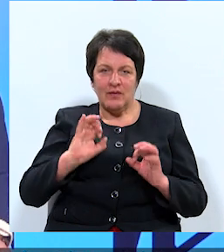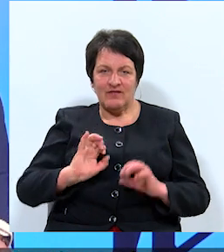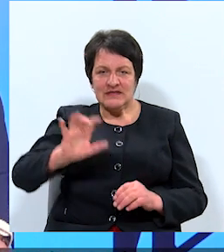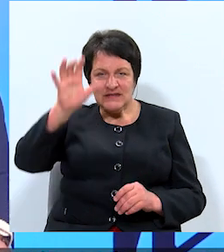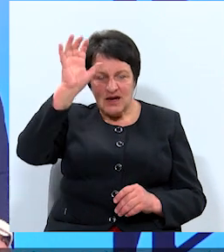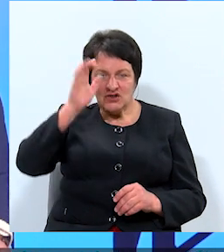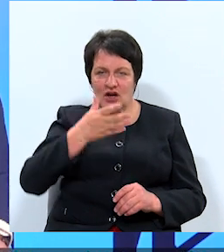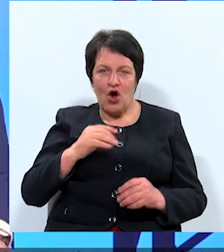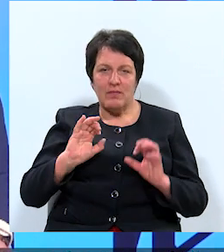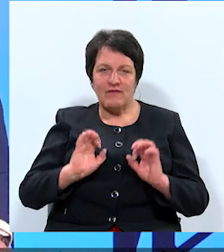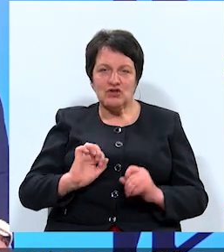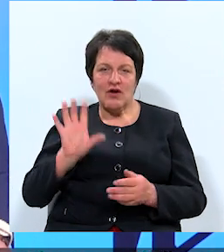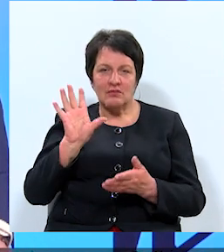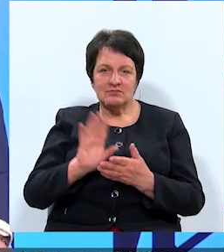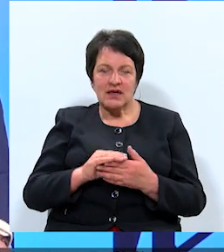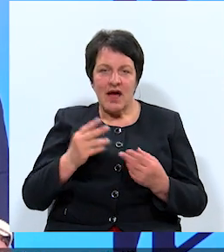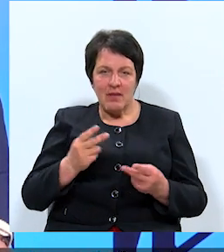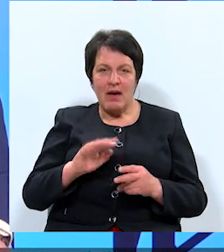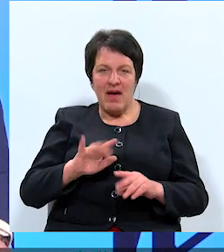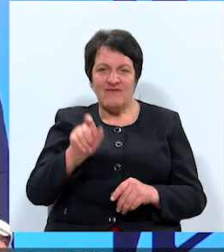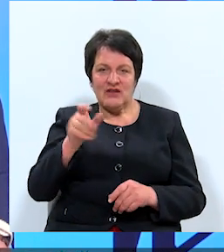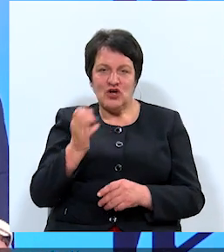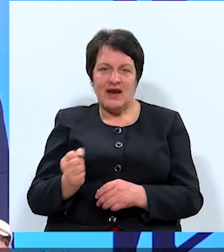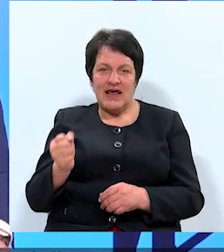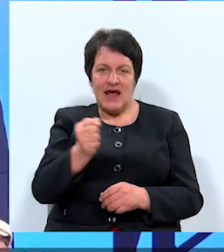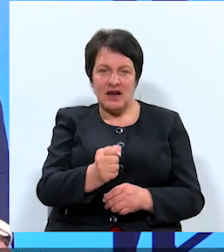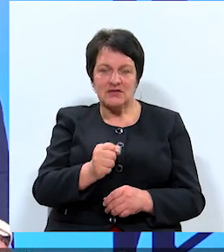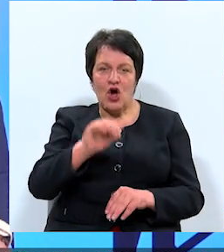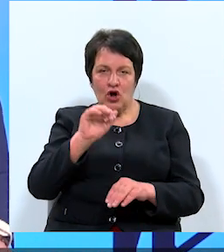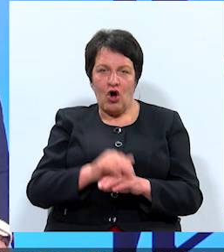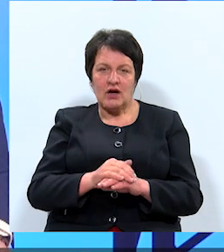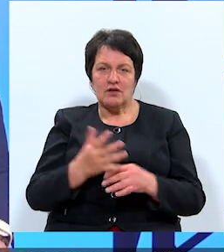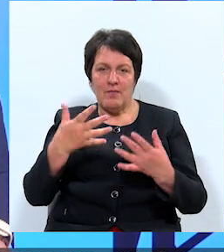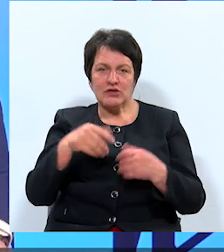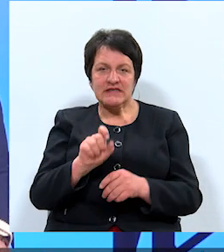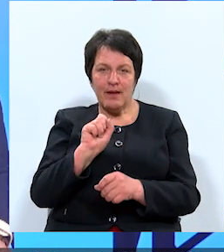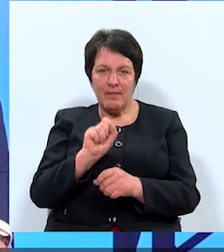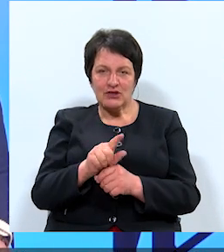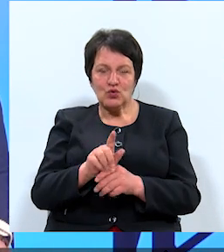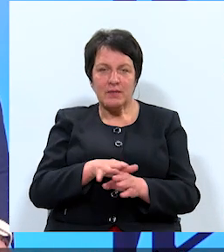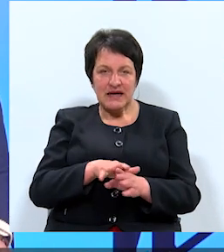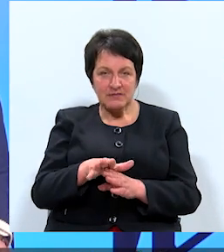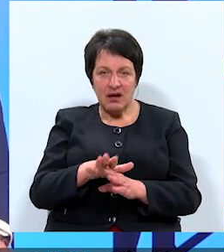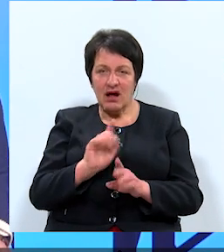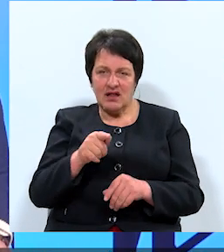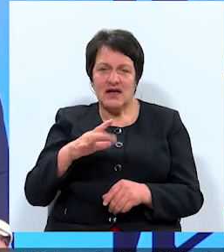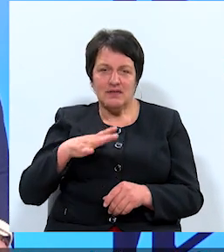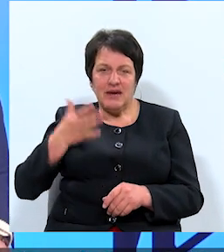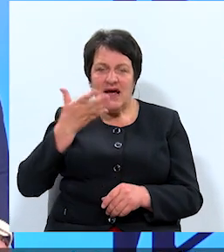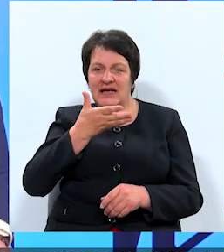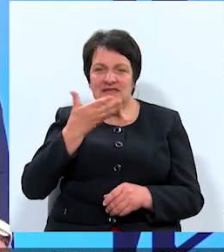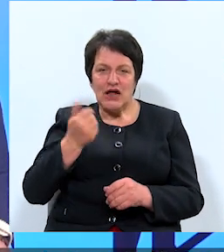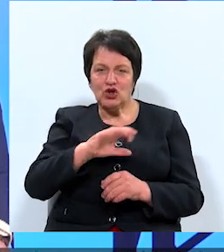viņam nav profesionālo iemaņu, bet viņš ir ieliktenis konkrēta politiskā pasūtījuma izpildē. Kā tas ir bijis gan